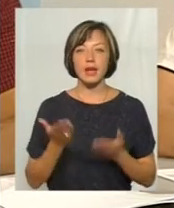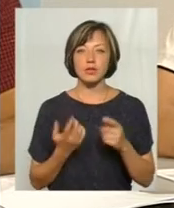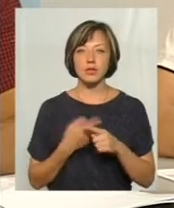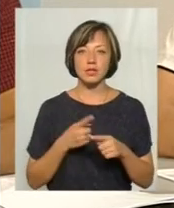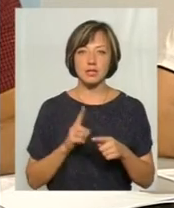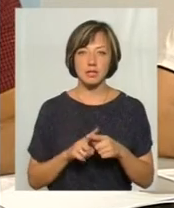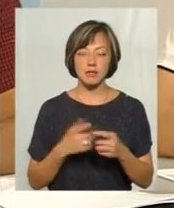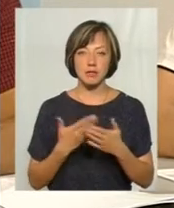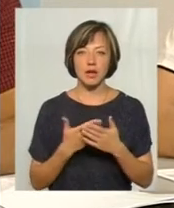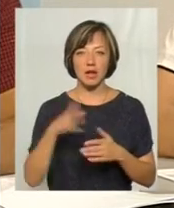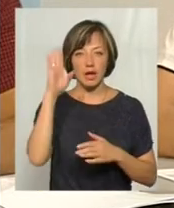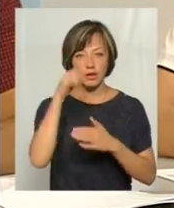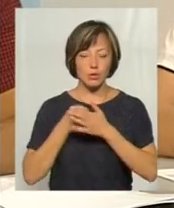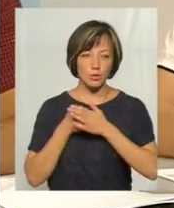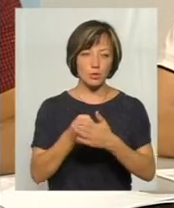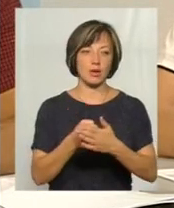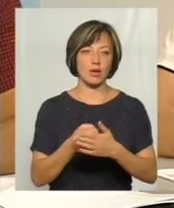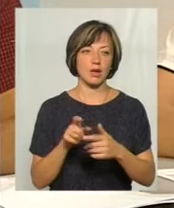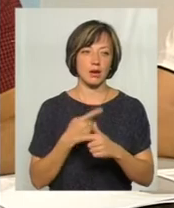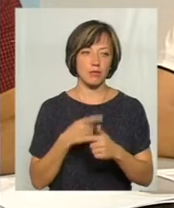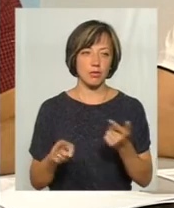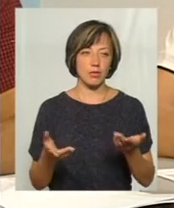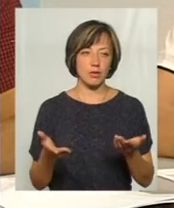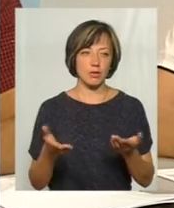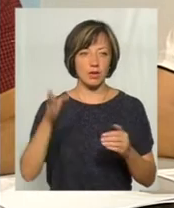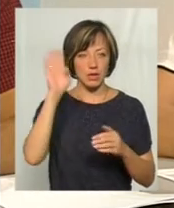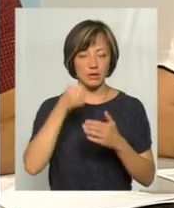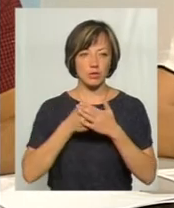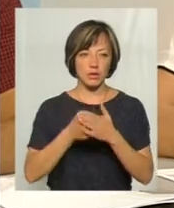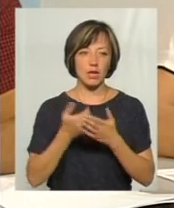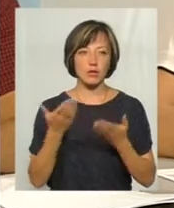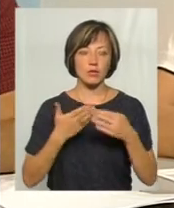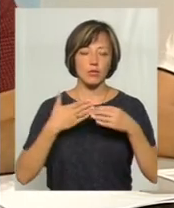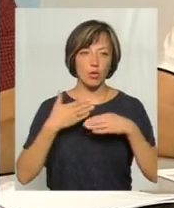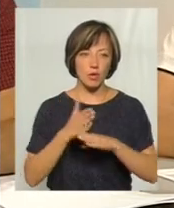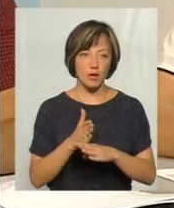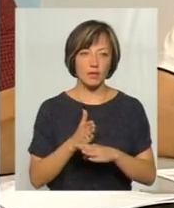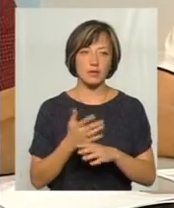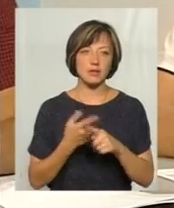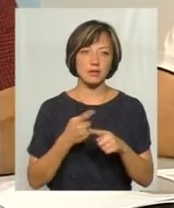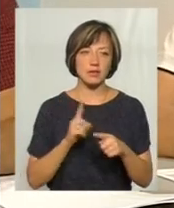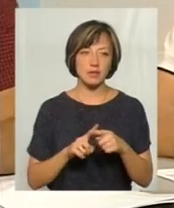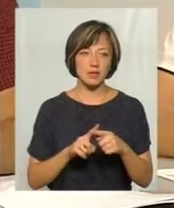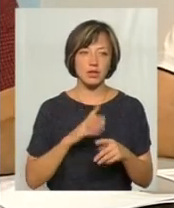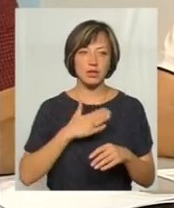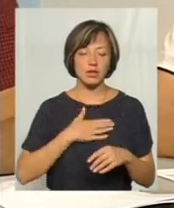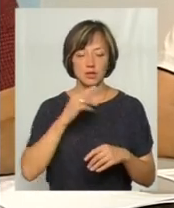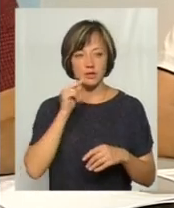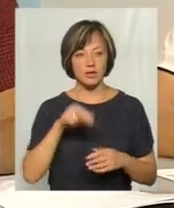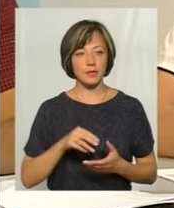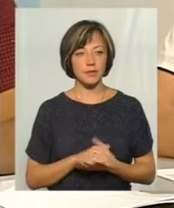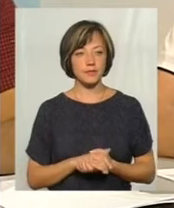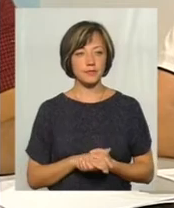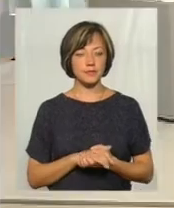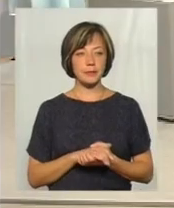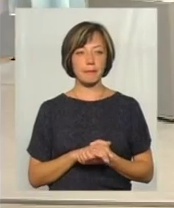гідроудар або ще якийсь там... Ну, за гідроудар, десь, якщо є прорив, порив, то це вже... Ну, наше